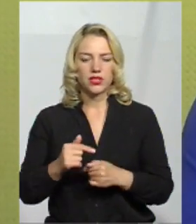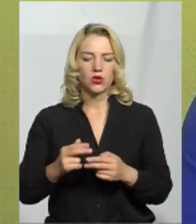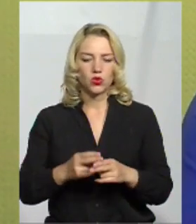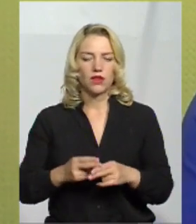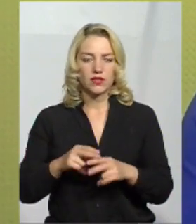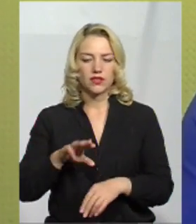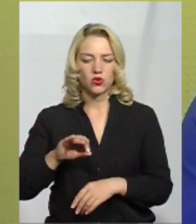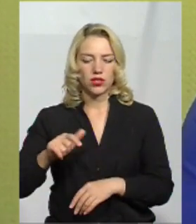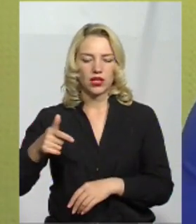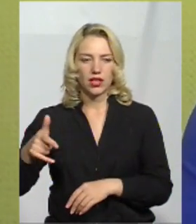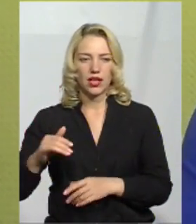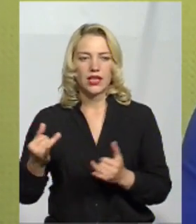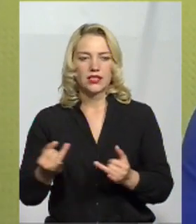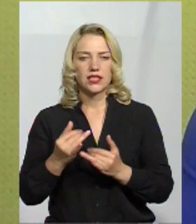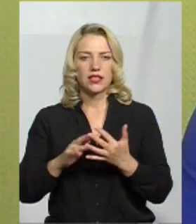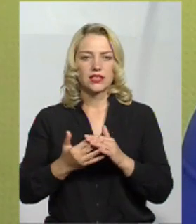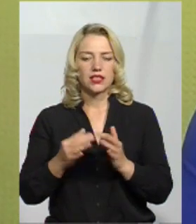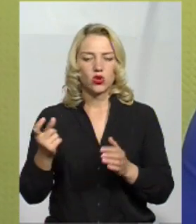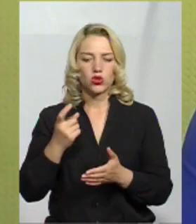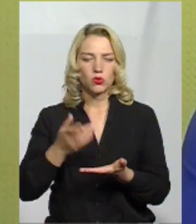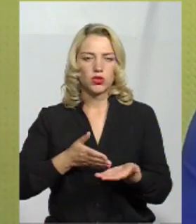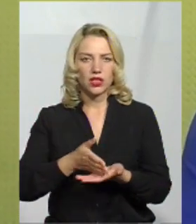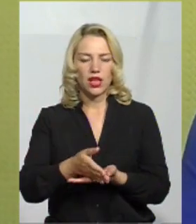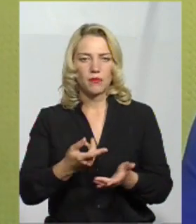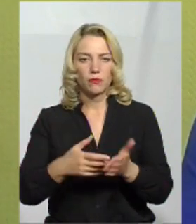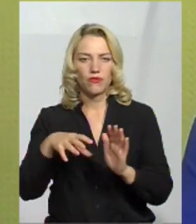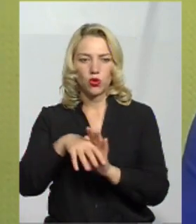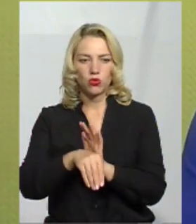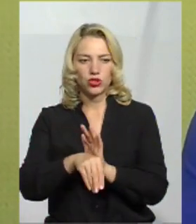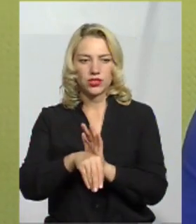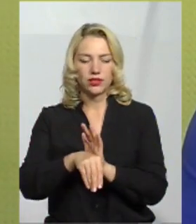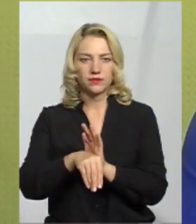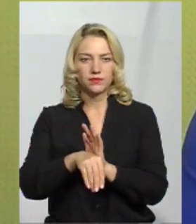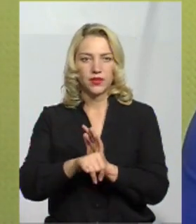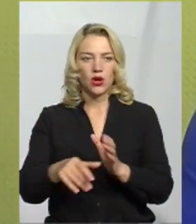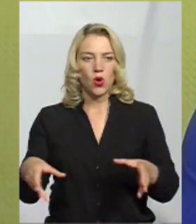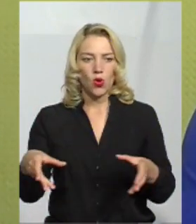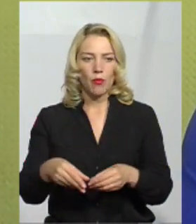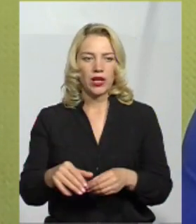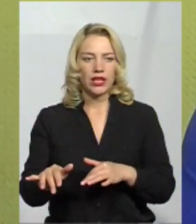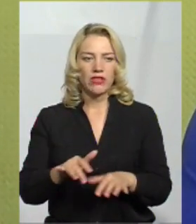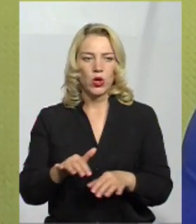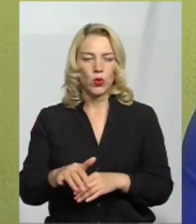Цікавить, перш за все, сільськогосподарський напрямок, в тому числі і кооперативний рух.